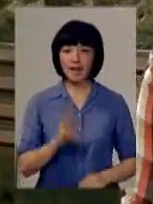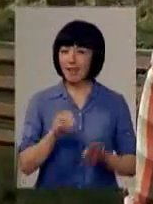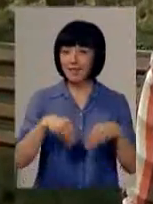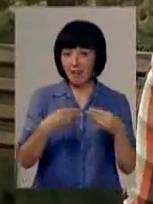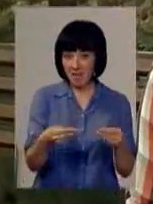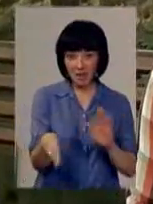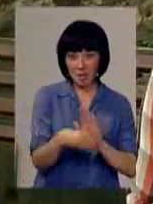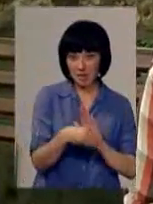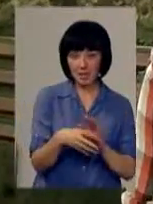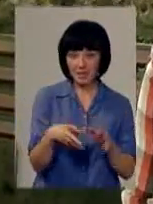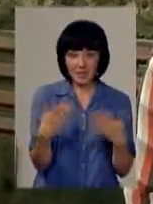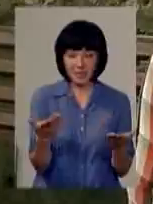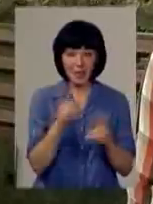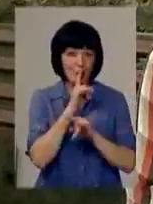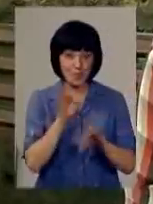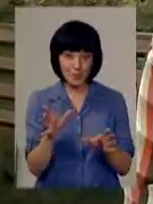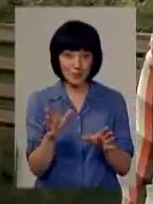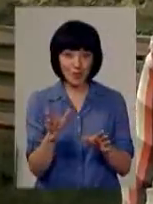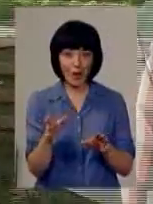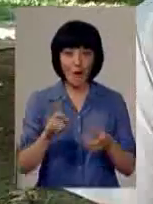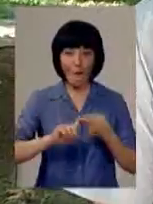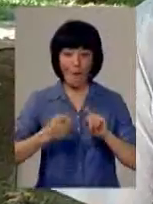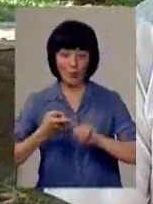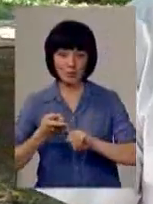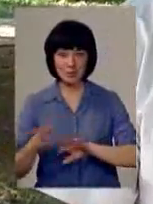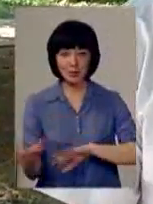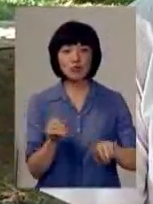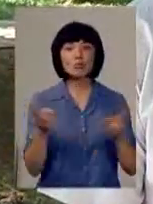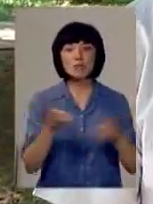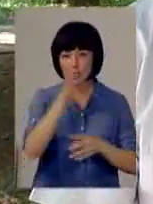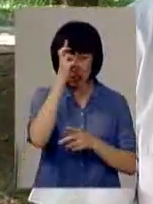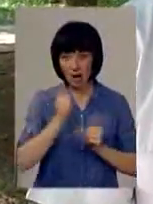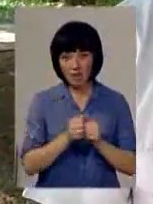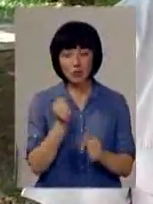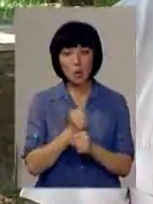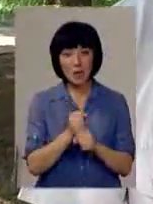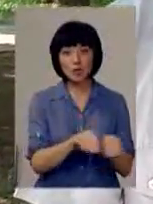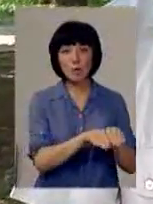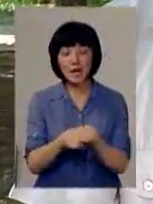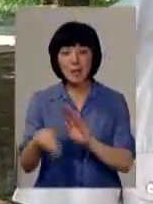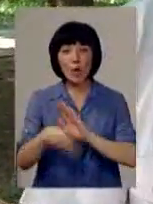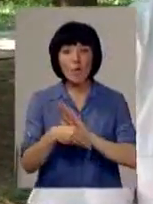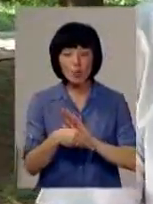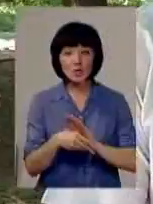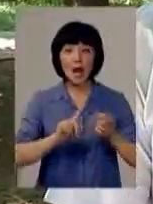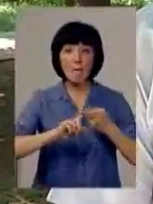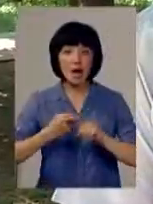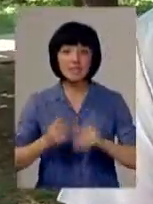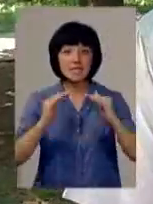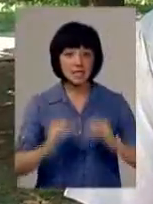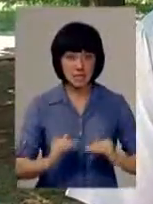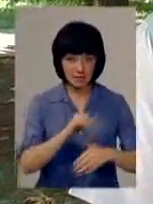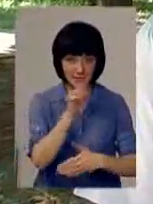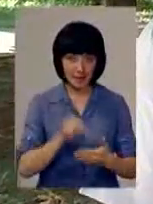давати хабарі, не давати взятки, не буде корупції. Що потрібно в державі зробити, щоб рівень корупції і хабарніства знизився?